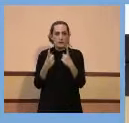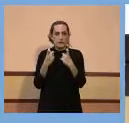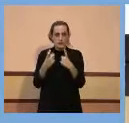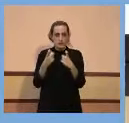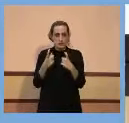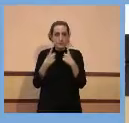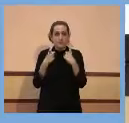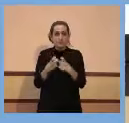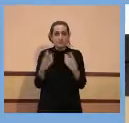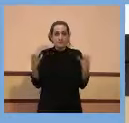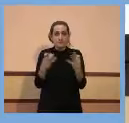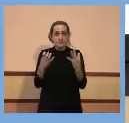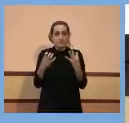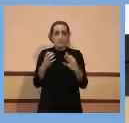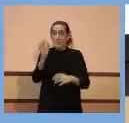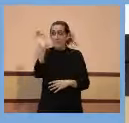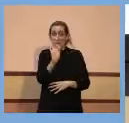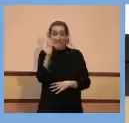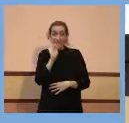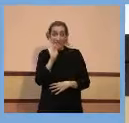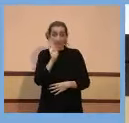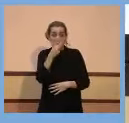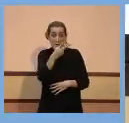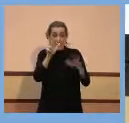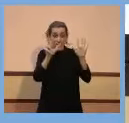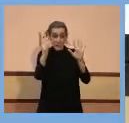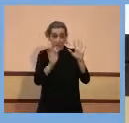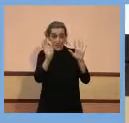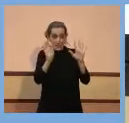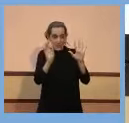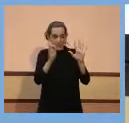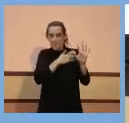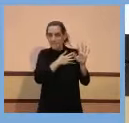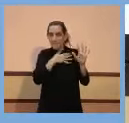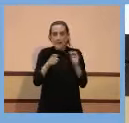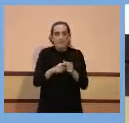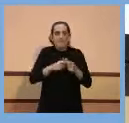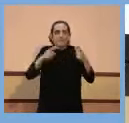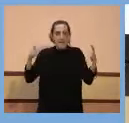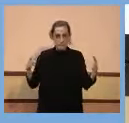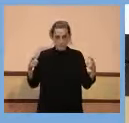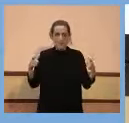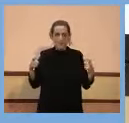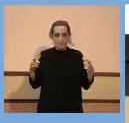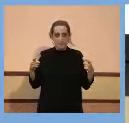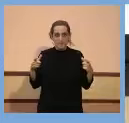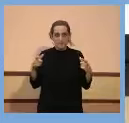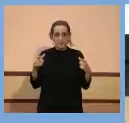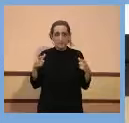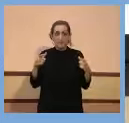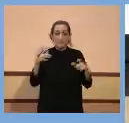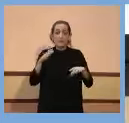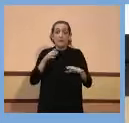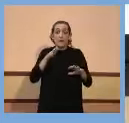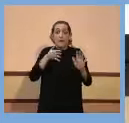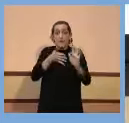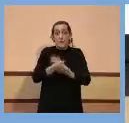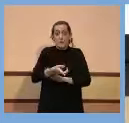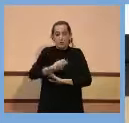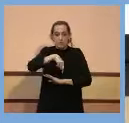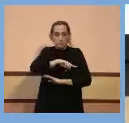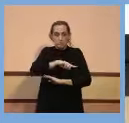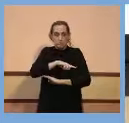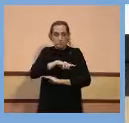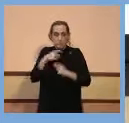'aquest punt de vista, incrementar aquest tant percent de persones amb algun grau de protecció. I, en aquest sentit, és pel que